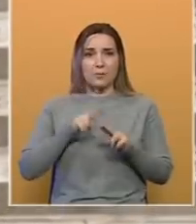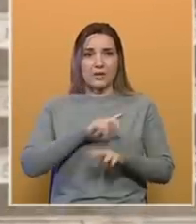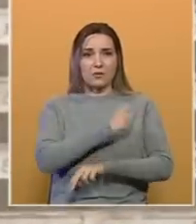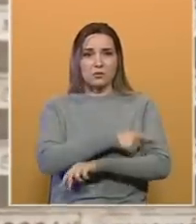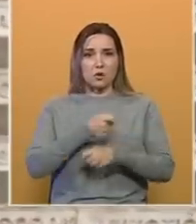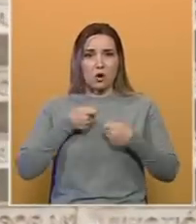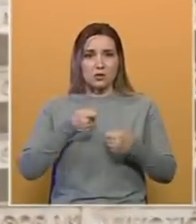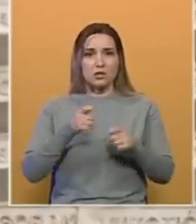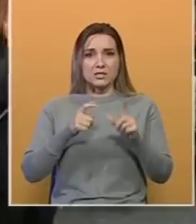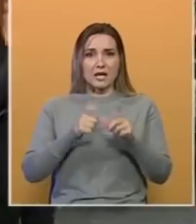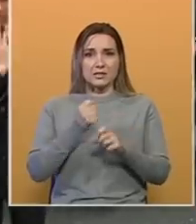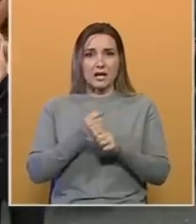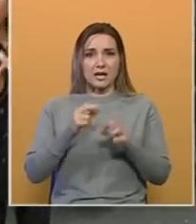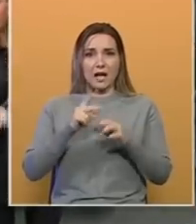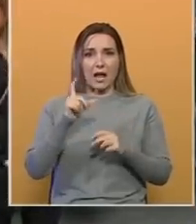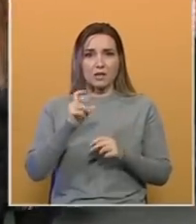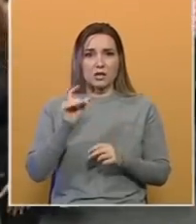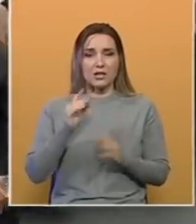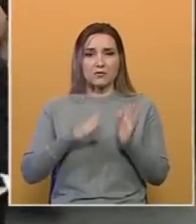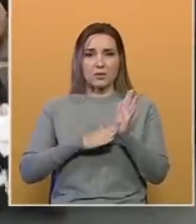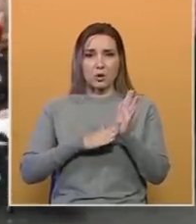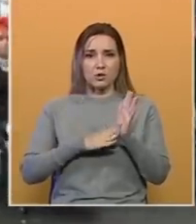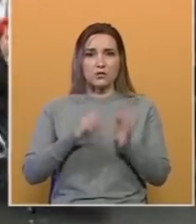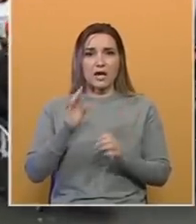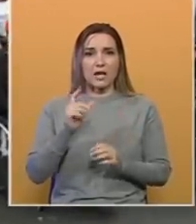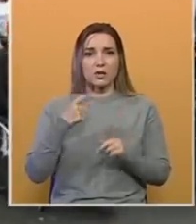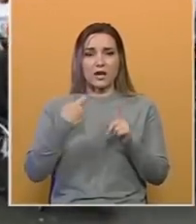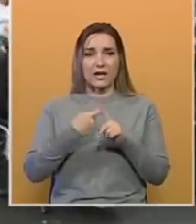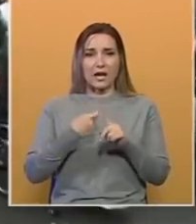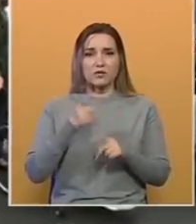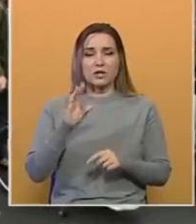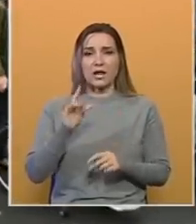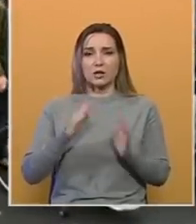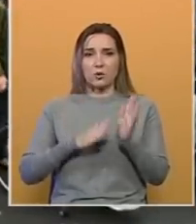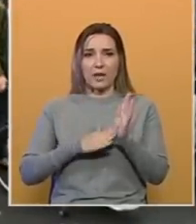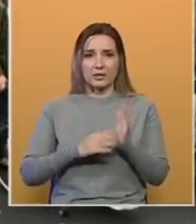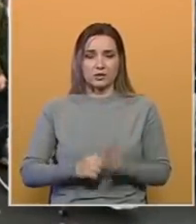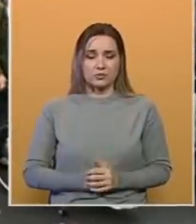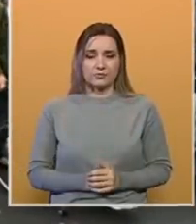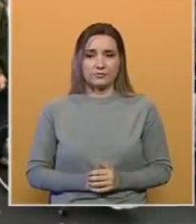su osuđeni Stanislav Galić, Radomir Milošević, Radovan Karadžić i Ratko Mladić.